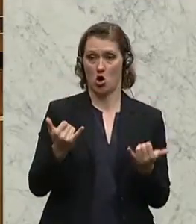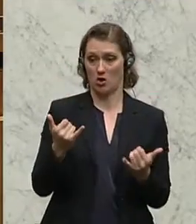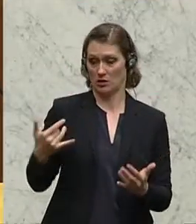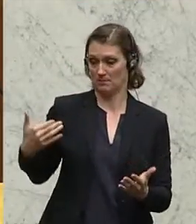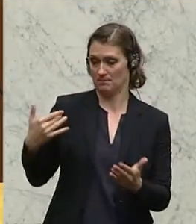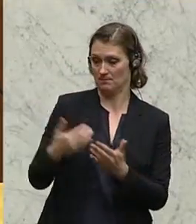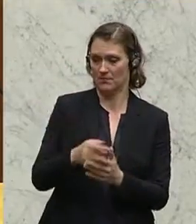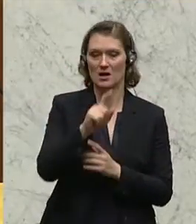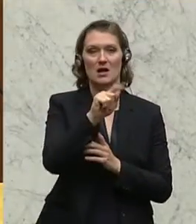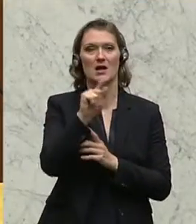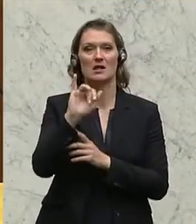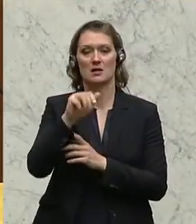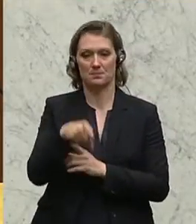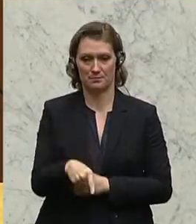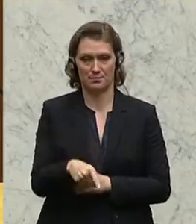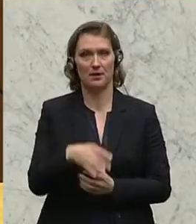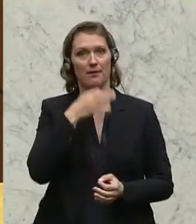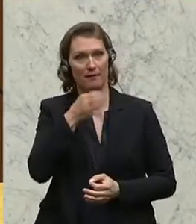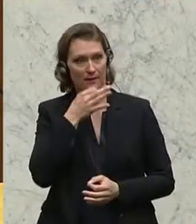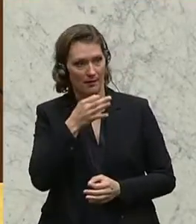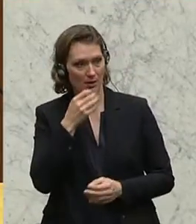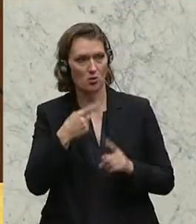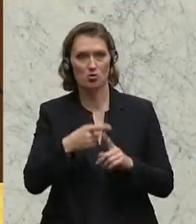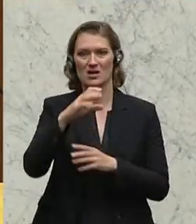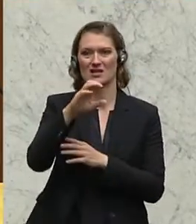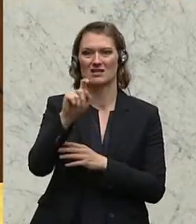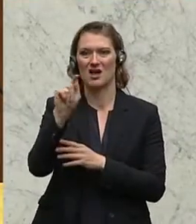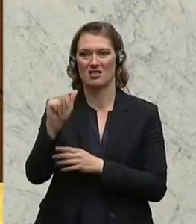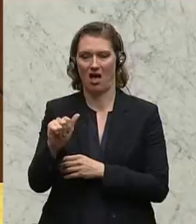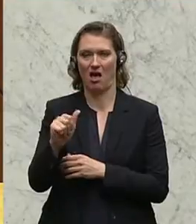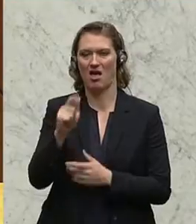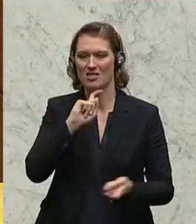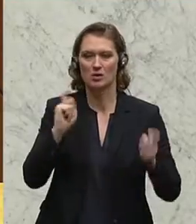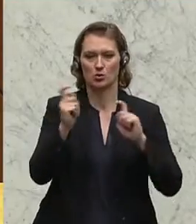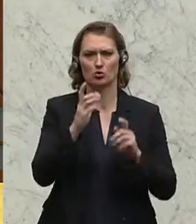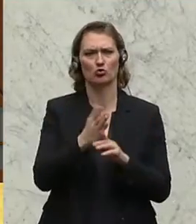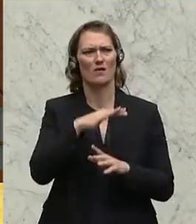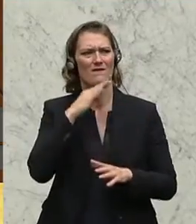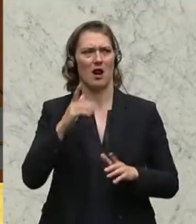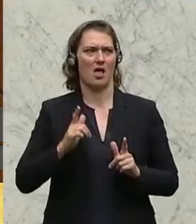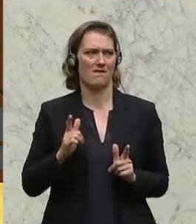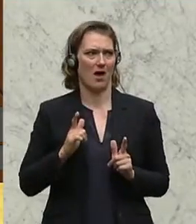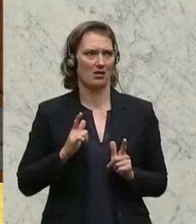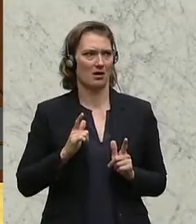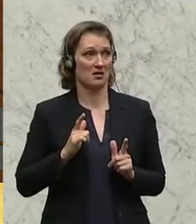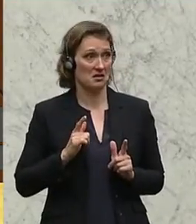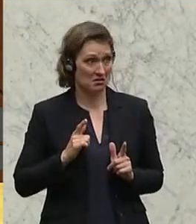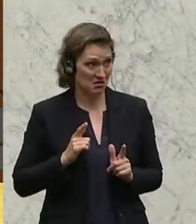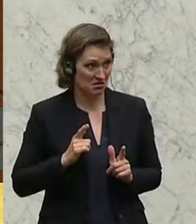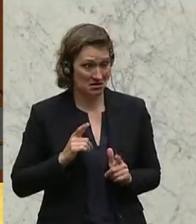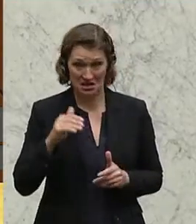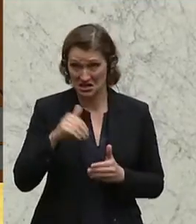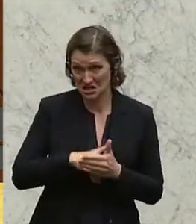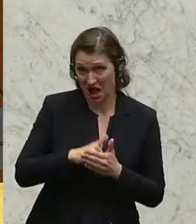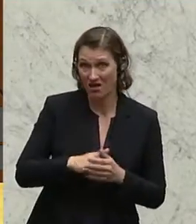heutigen DTIP und damit angehängten Sitter-Debatte erwartet, aber es ist hauptsächlich die